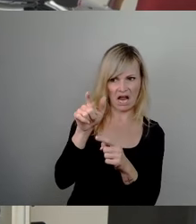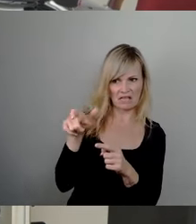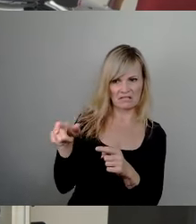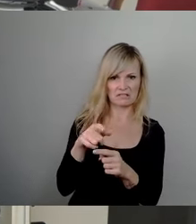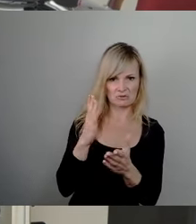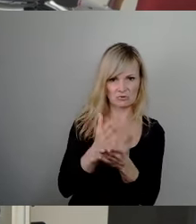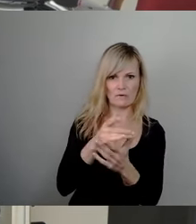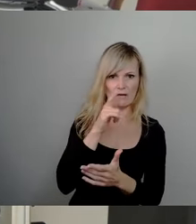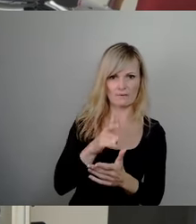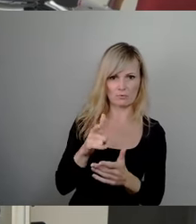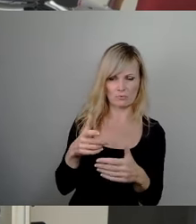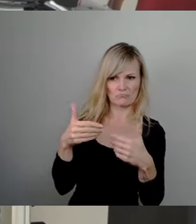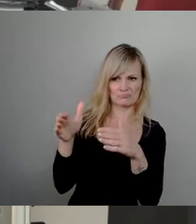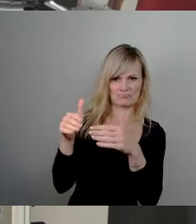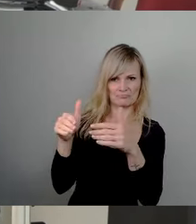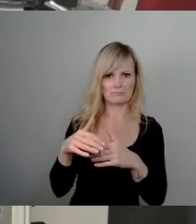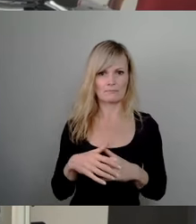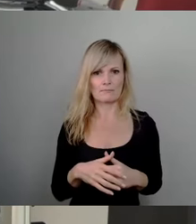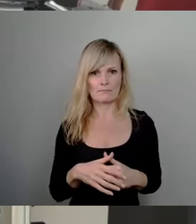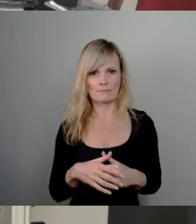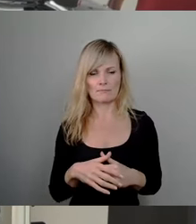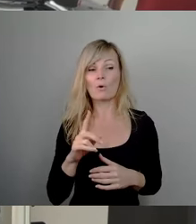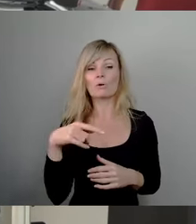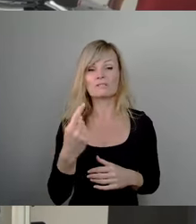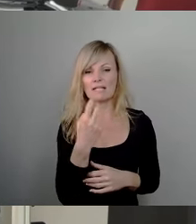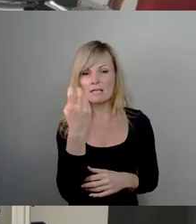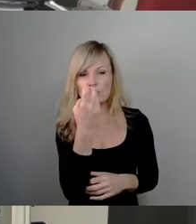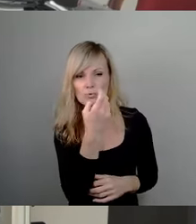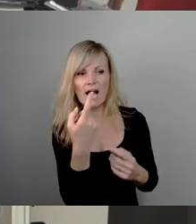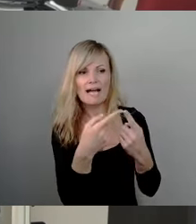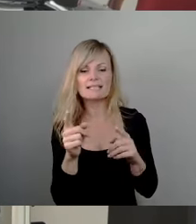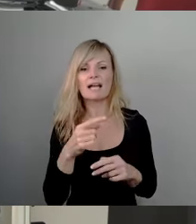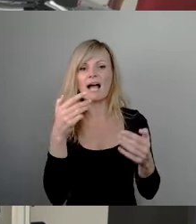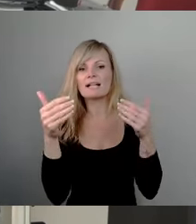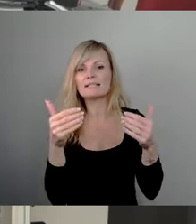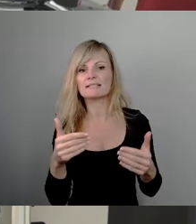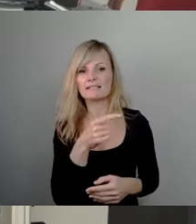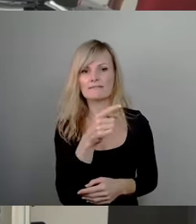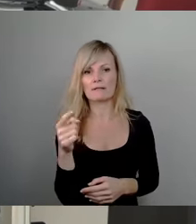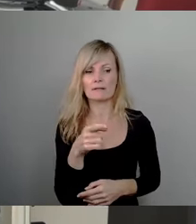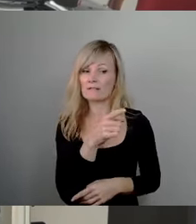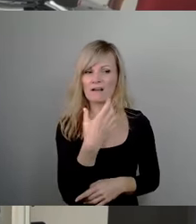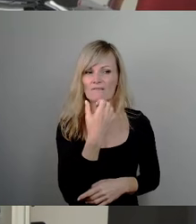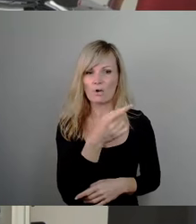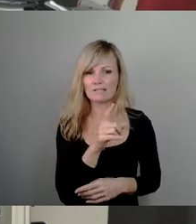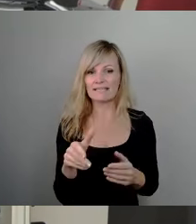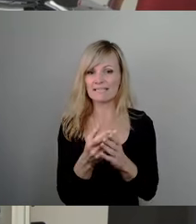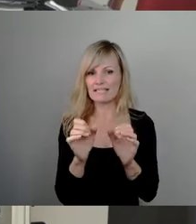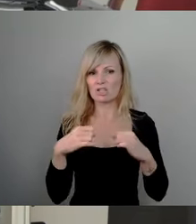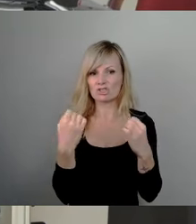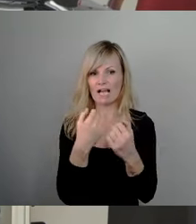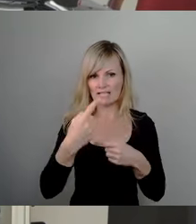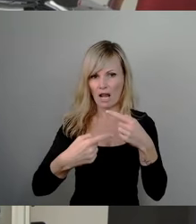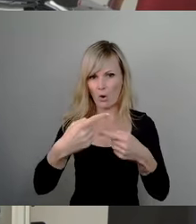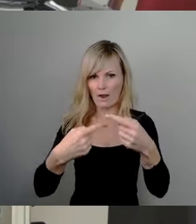und nach der Systemalternative suchen. Denn sie wollen gar nicht, dass dieser Staat funktioniert. Und